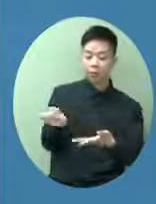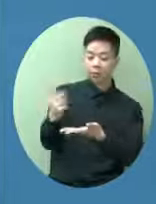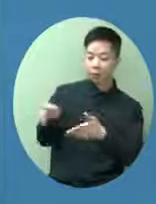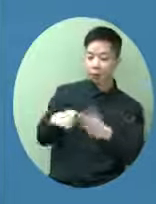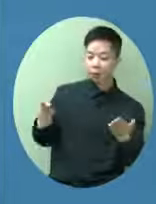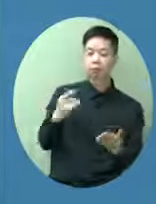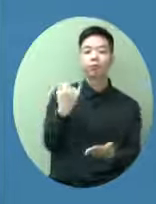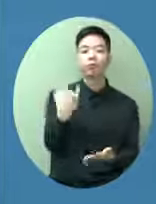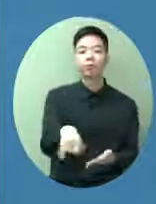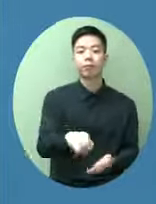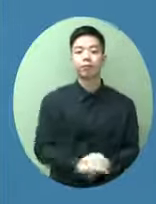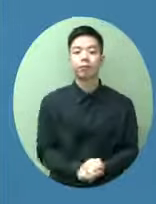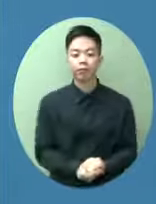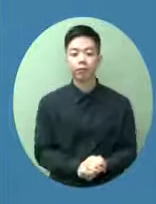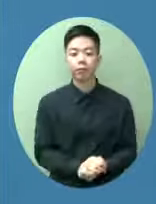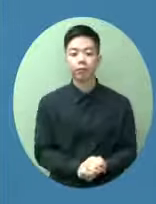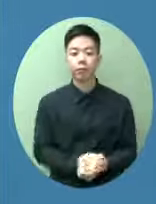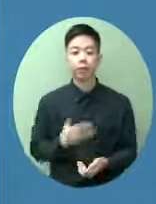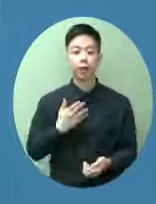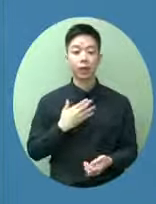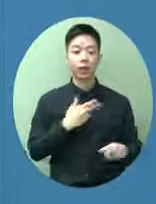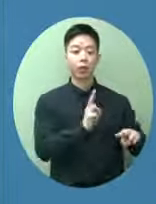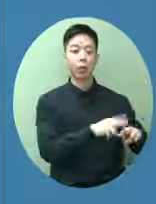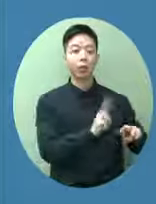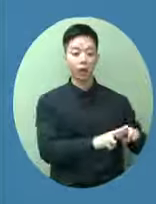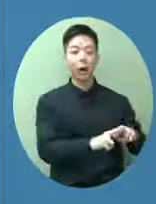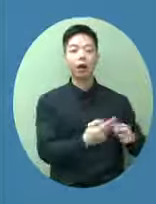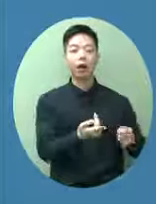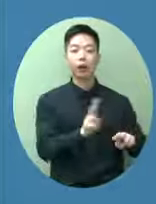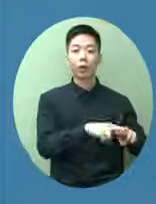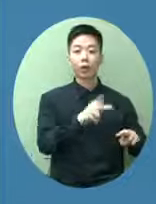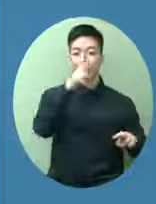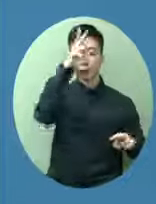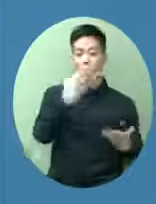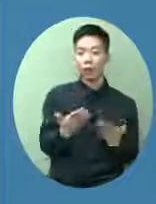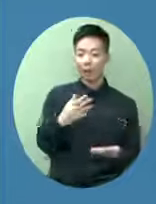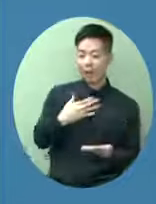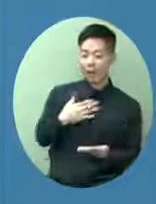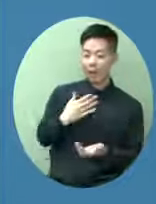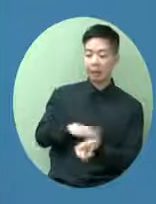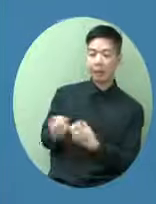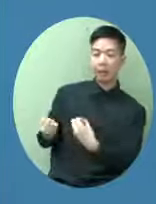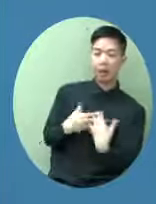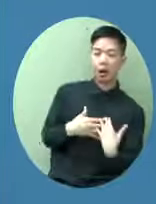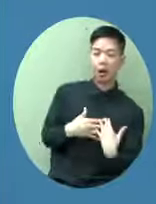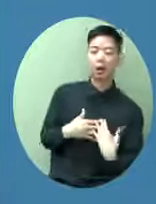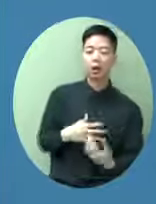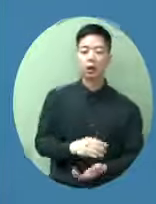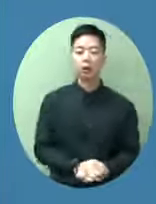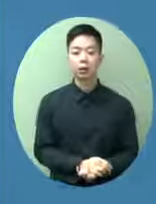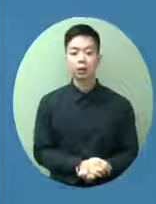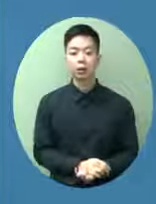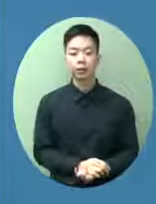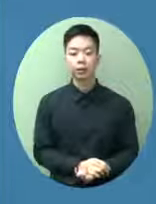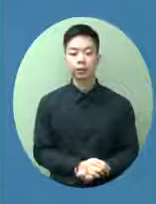進入去內地因為這個會為內地帶來一定的風險所以現在爭取希望